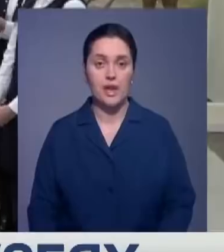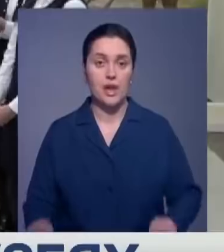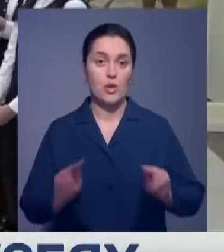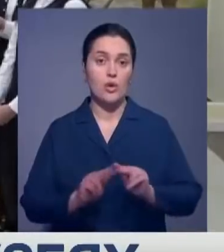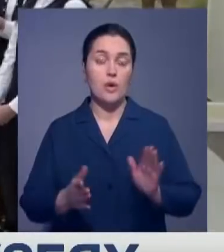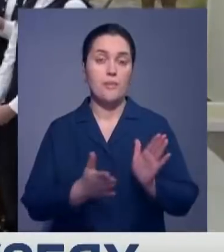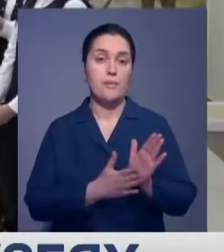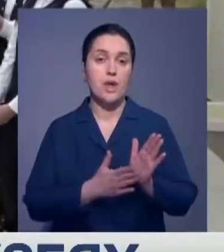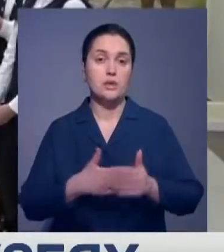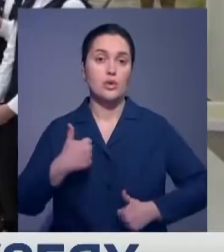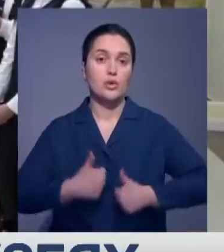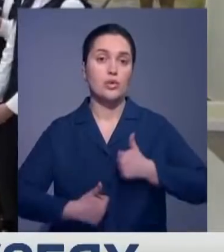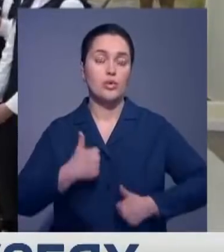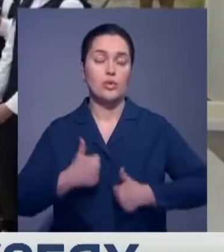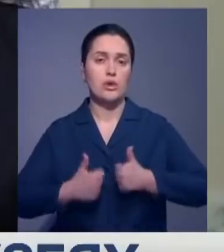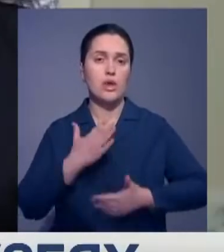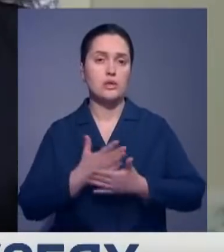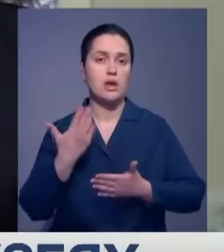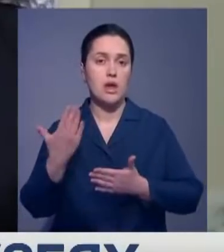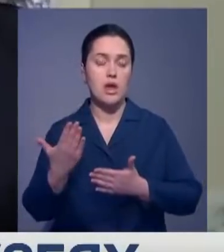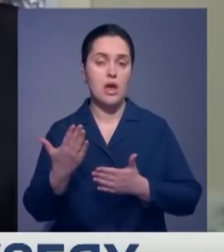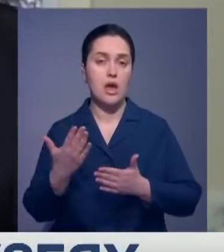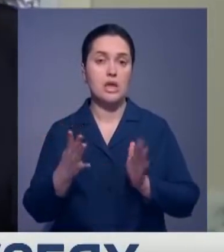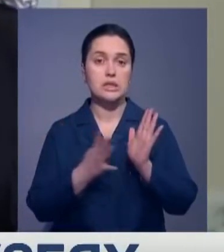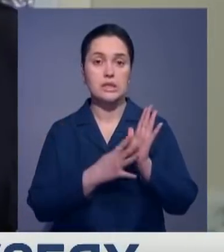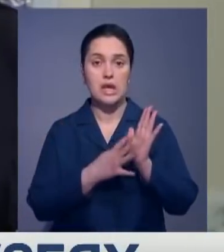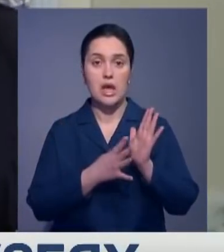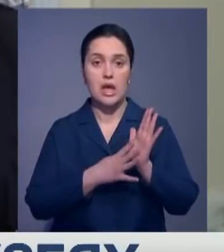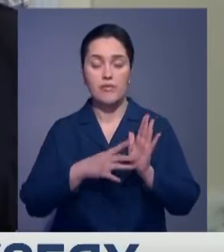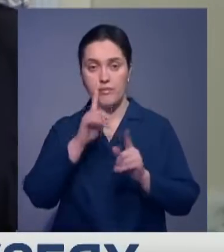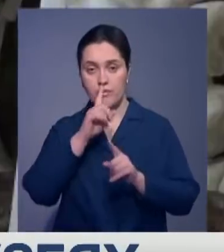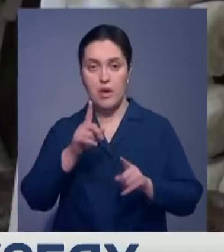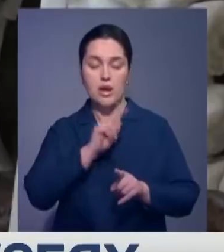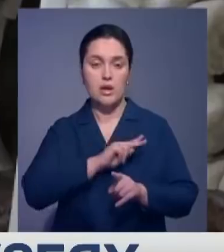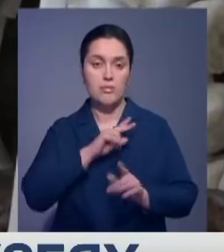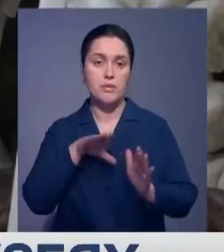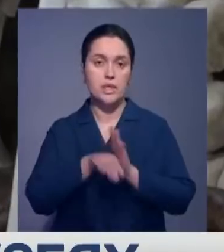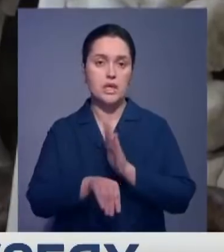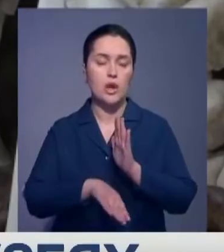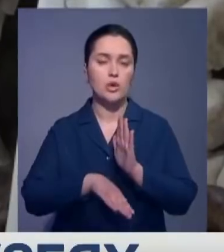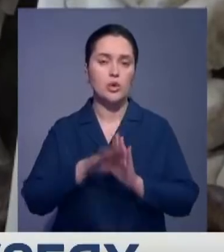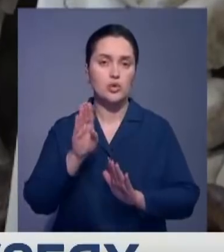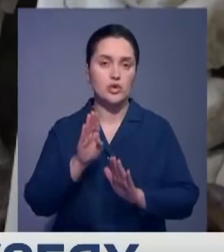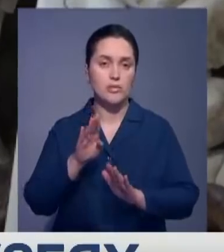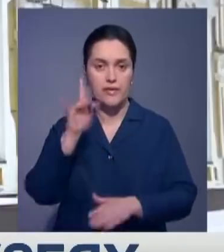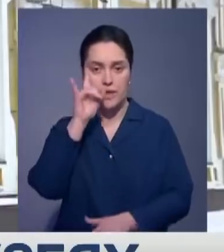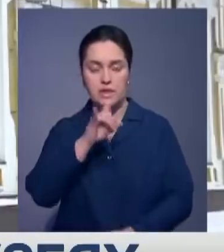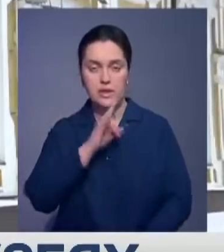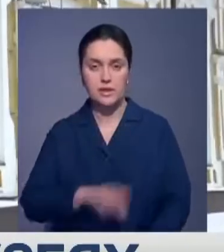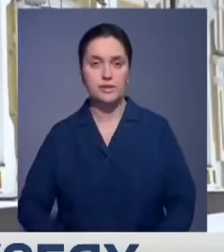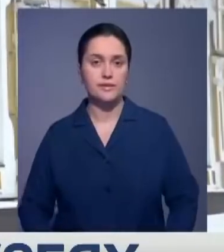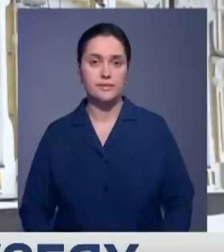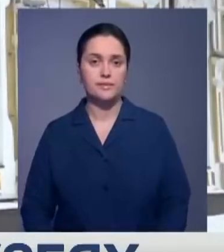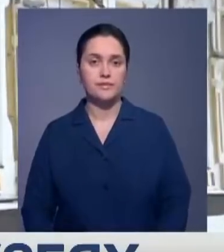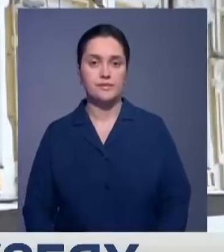призерами в конкурсе «Панорама педагогических идей». Сразу 9 новаторских работ признали лучшими в республике. Ербулабиша Саматаспанов, Алексей